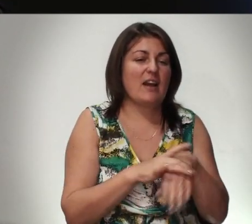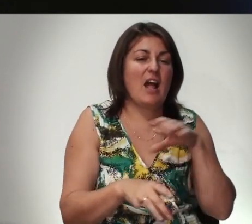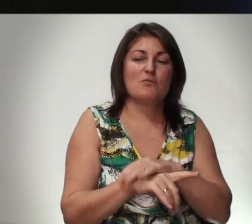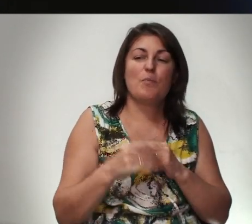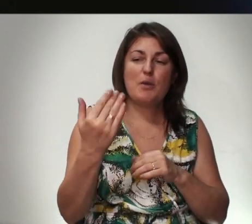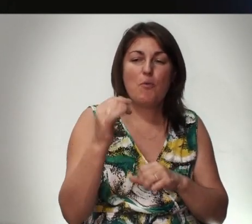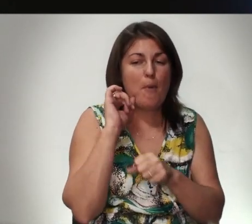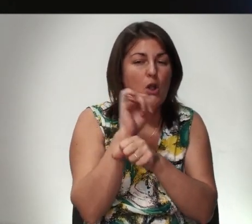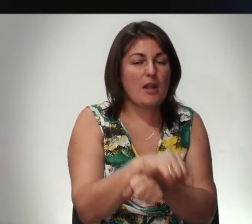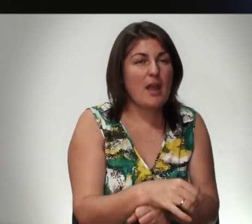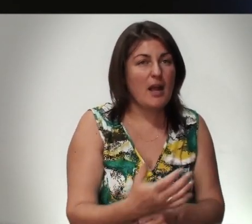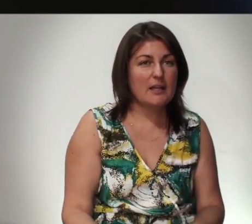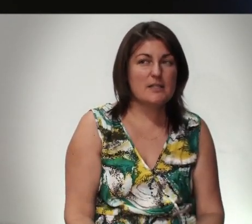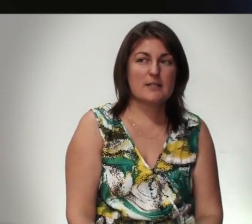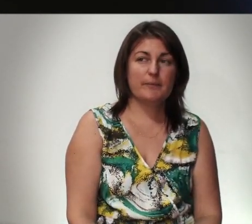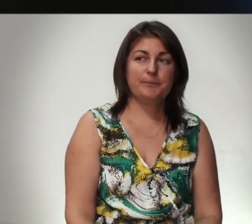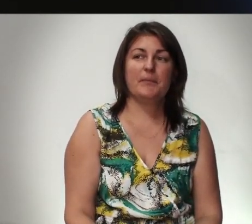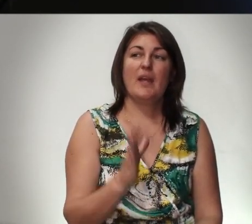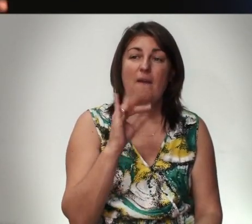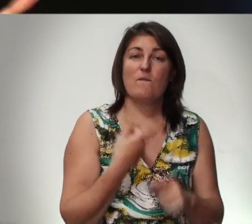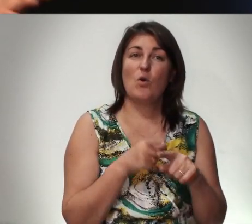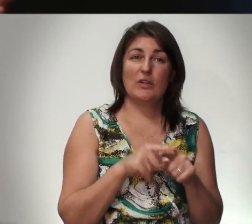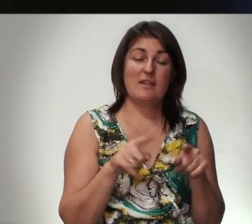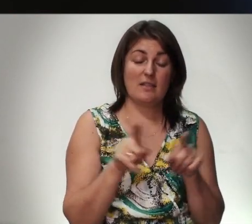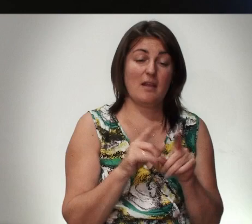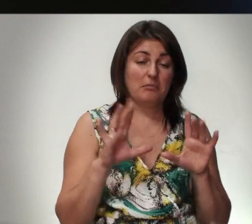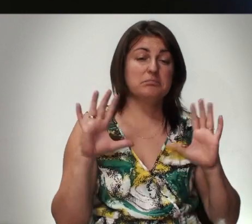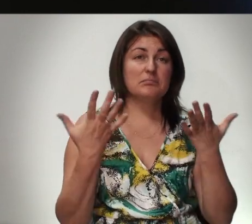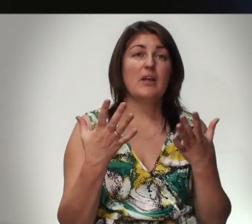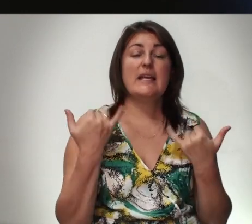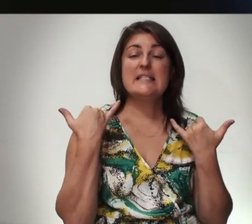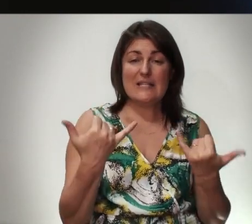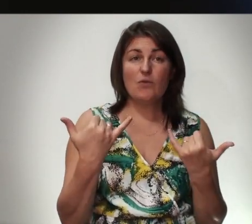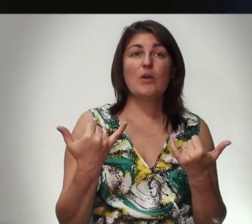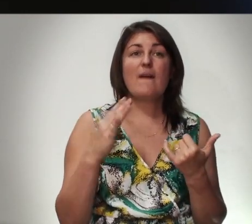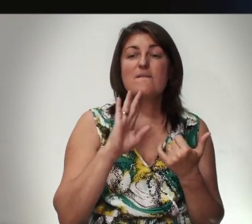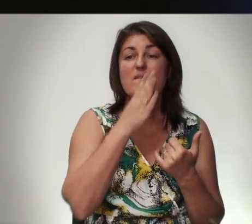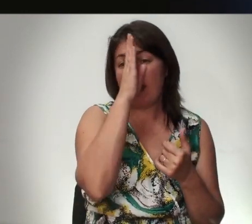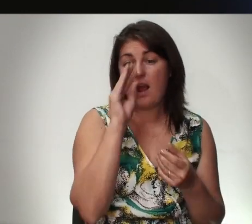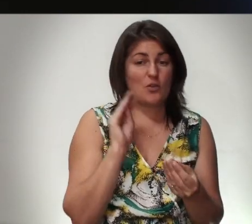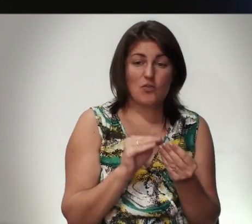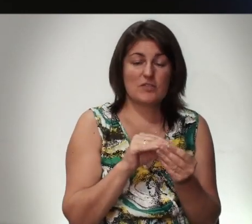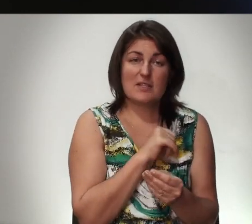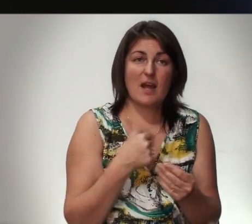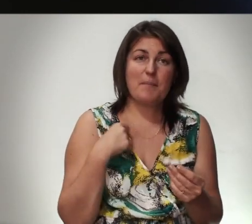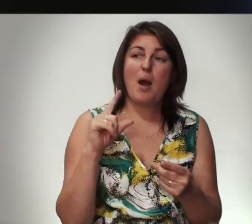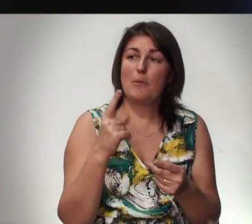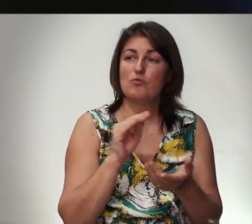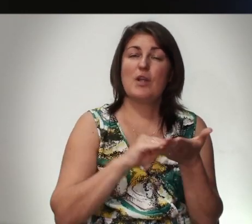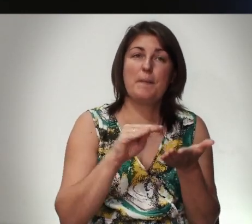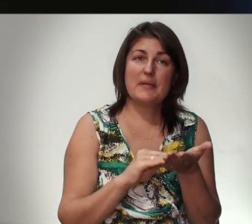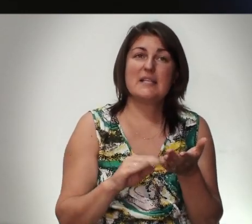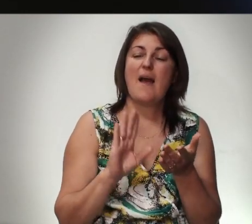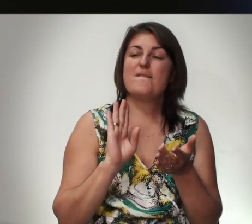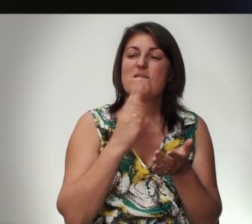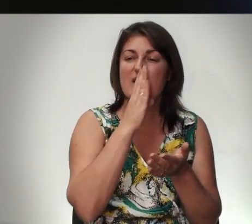поклонялись И вот это Тогда так произошло И сегодня Враг То же самое Потому что Написано